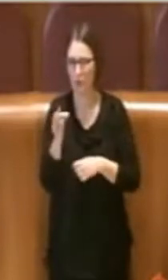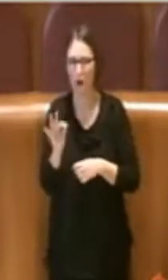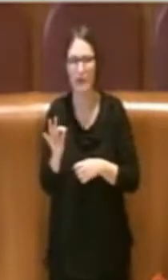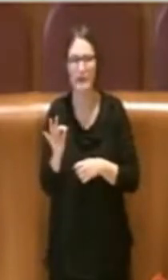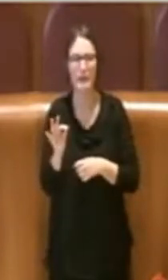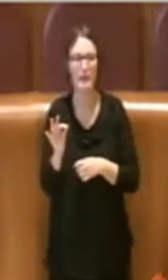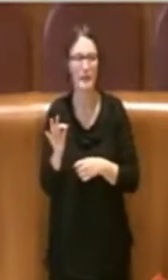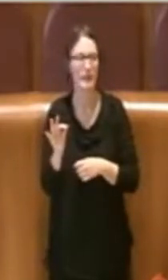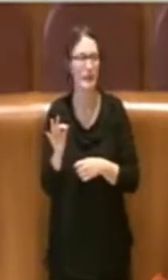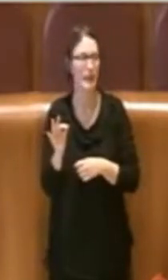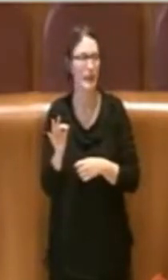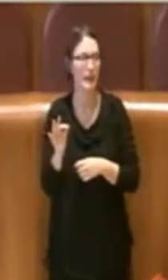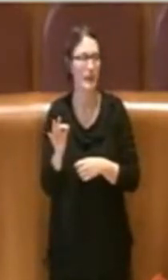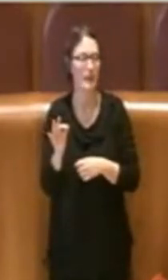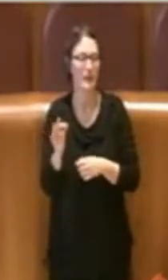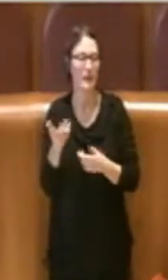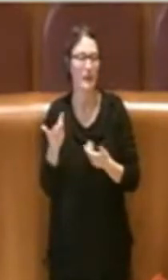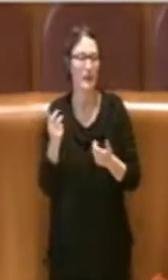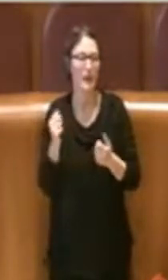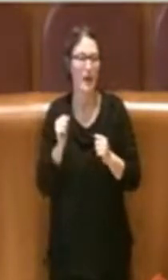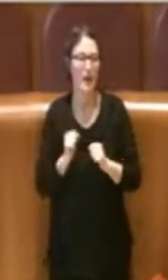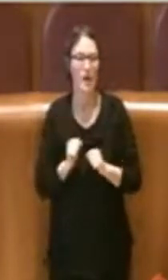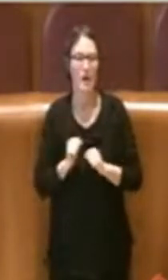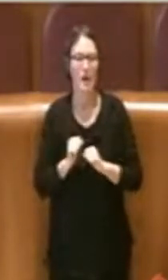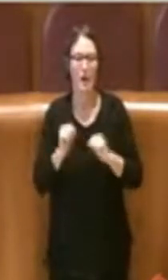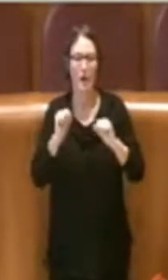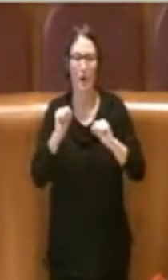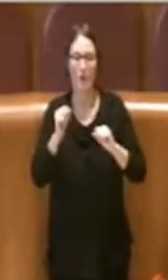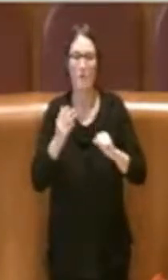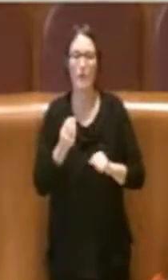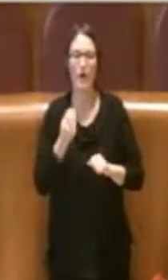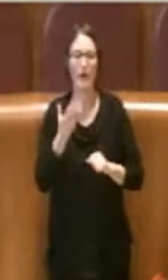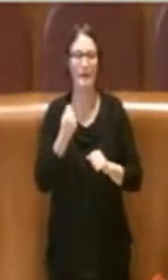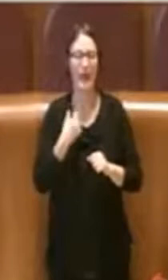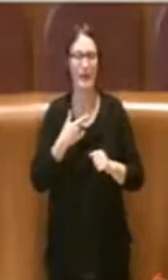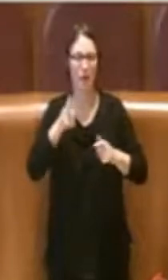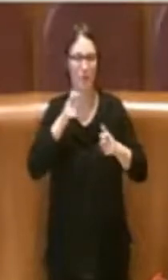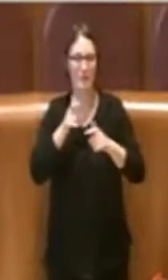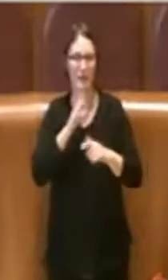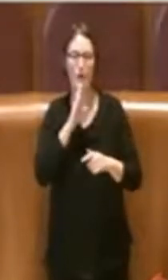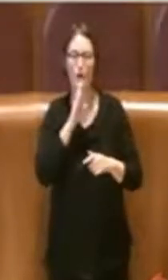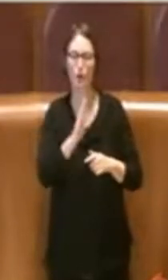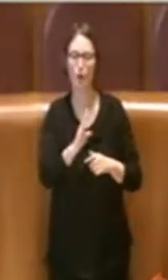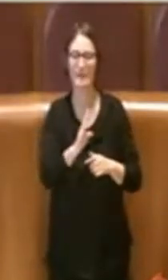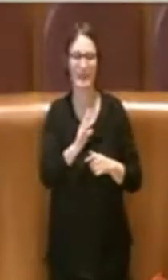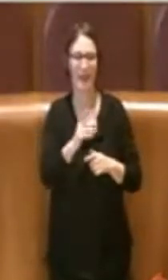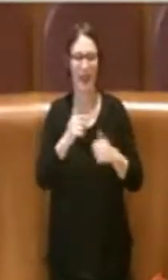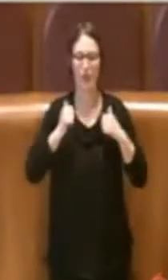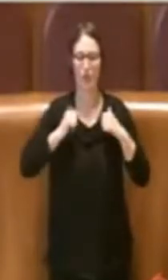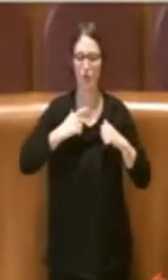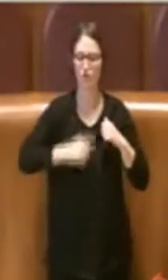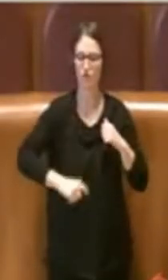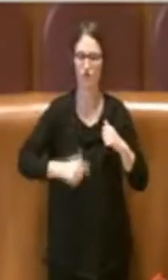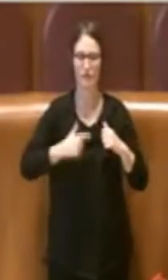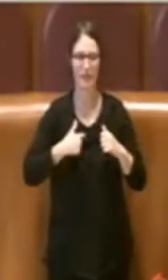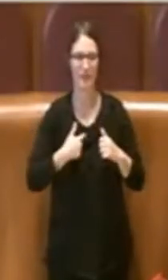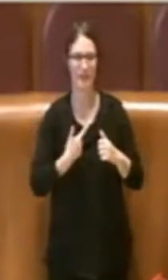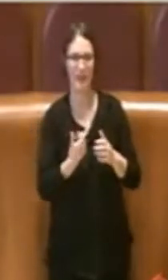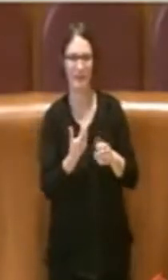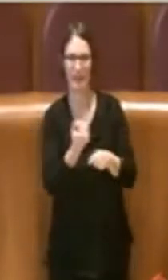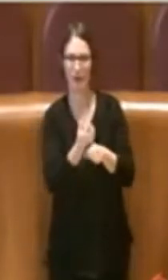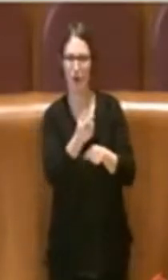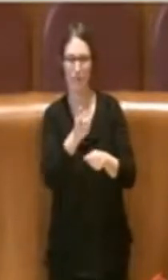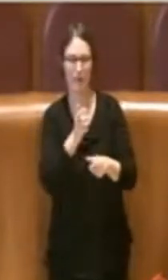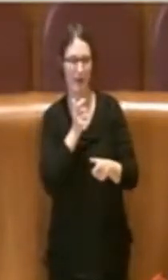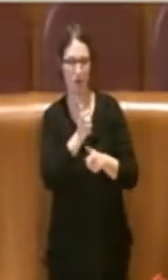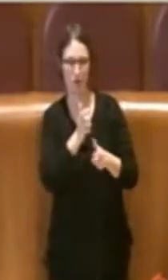rapporto diretto con degli operatori al cittadino. Cosa chiediamo in questo ordine del